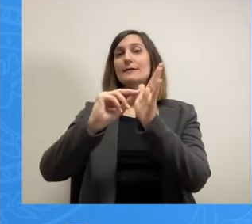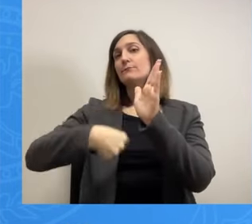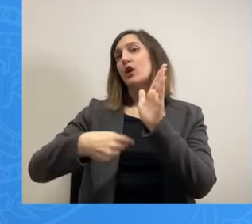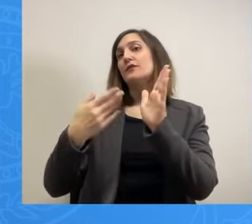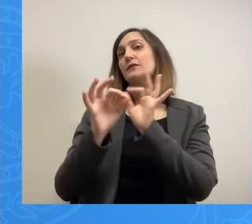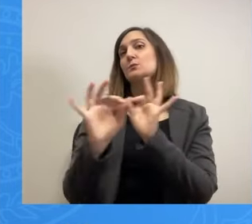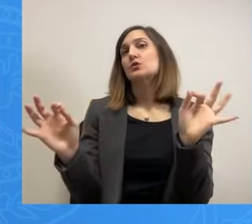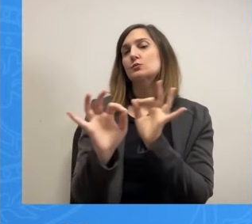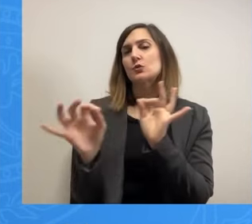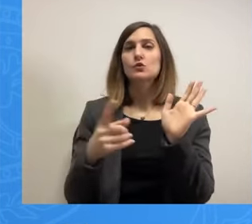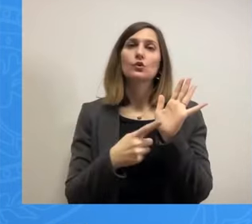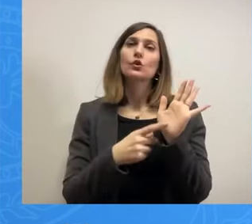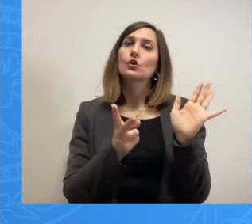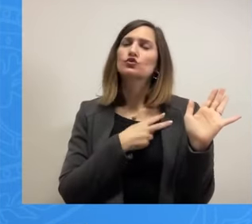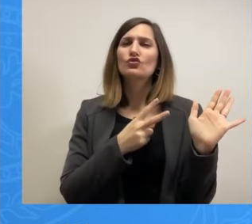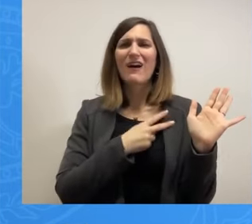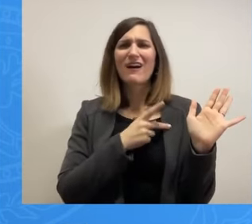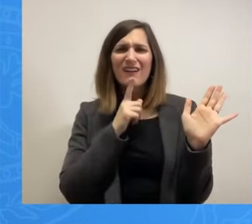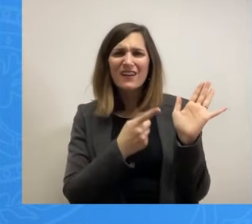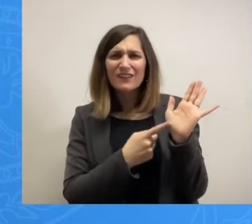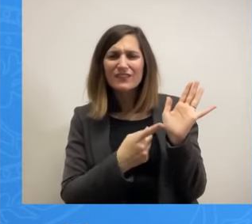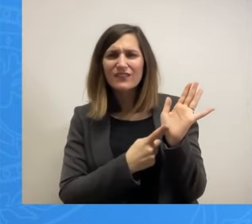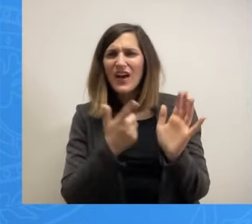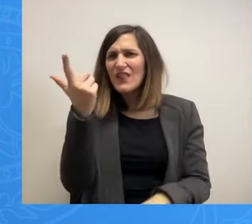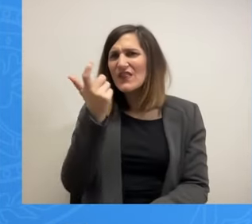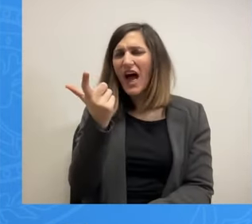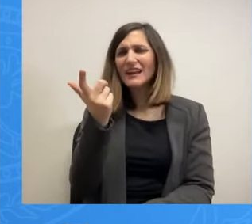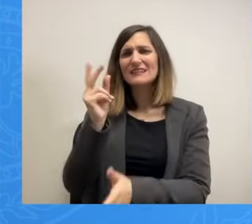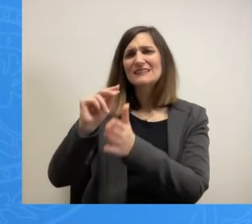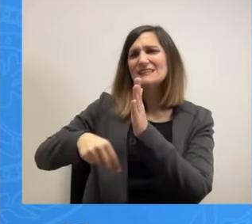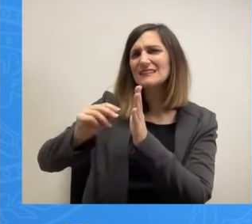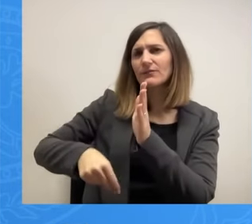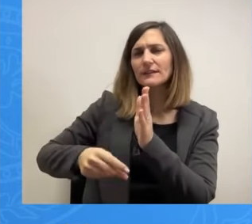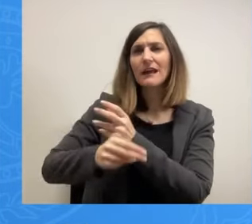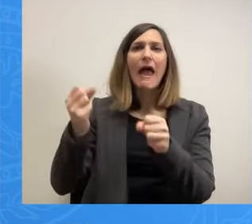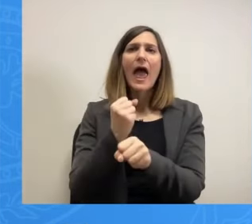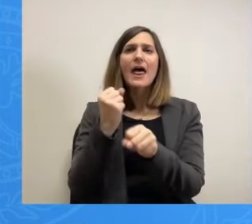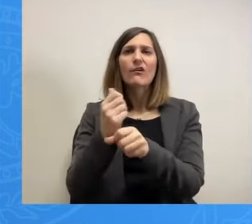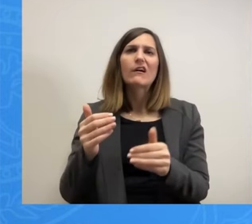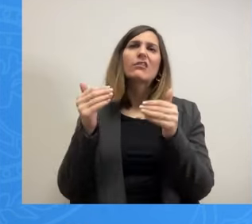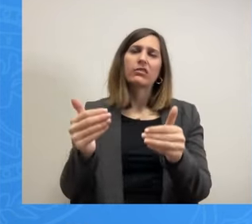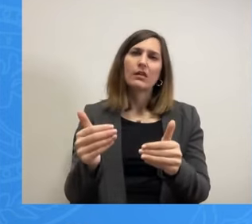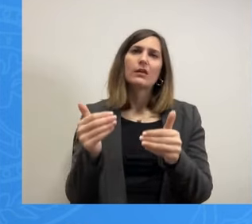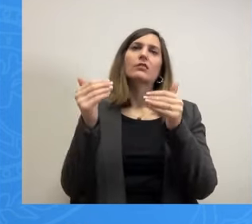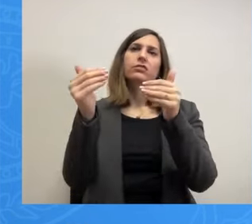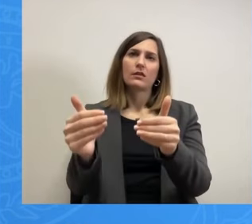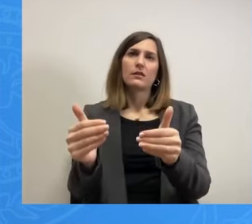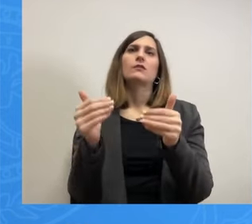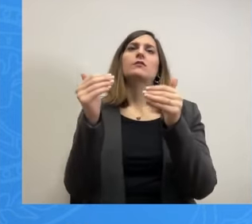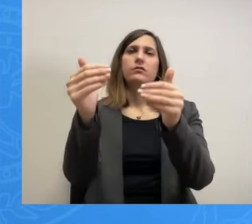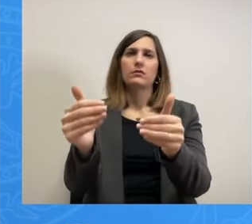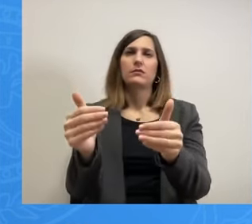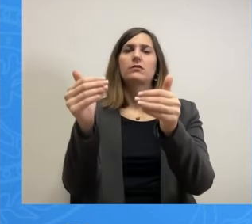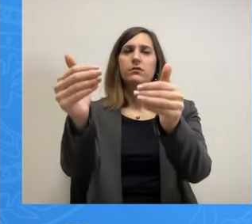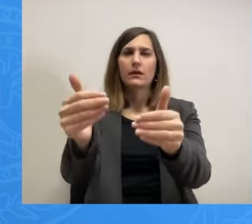αυτές οι προκλητικές δανειακές συμβάσεις το έργο καθυστερεί. Μπαίνει θέμα